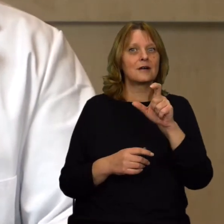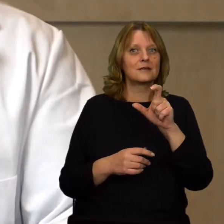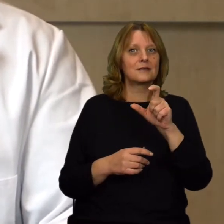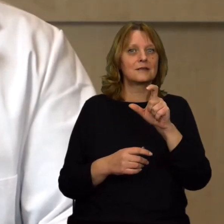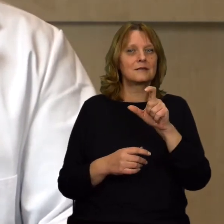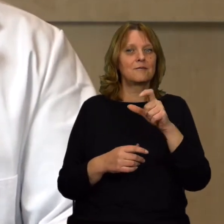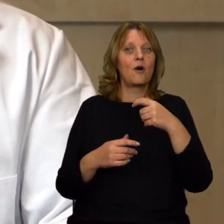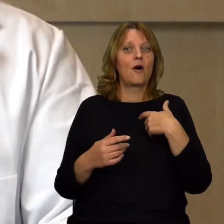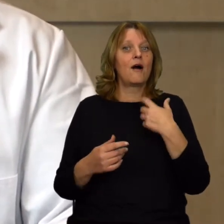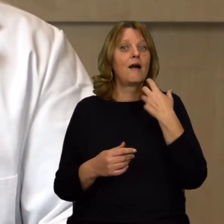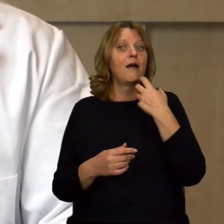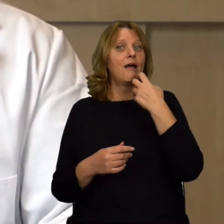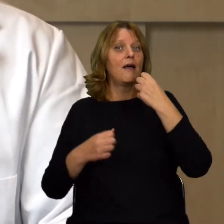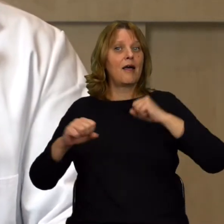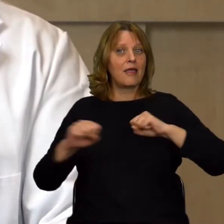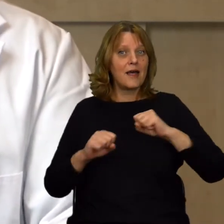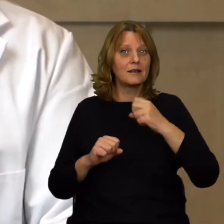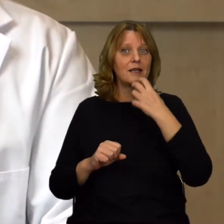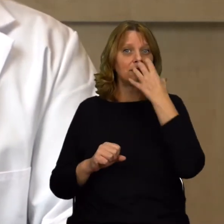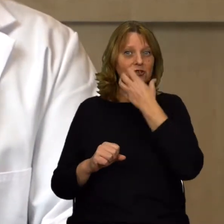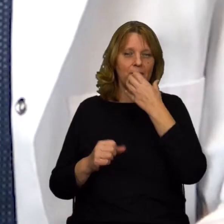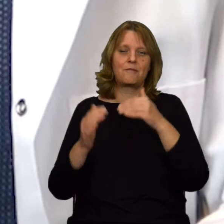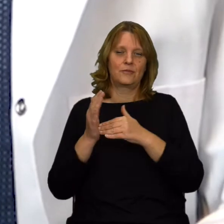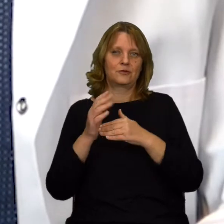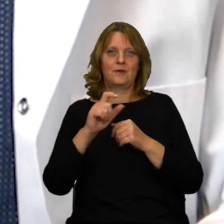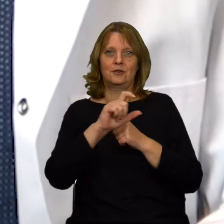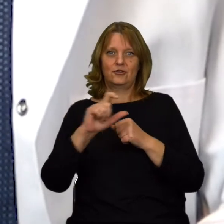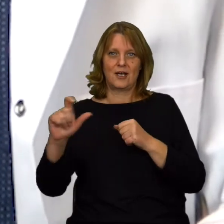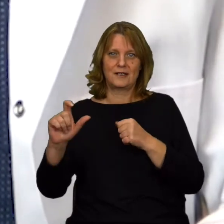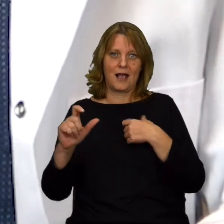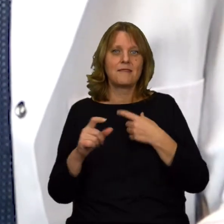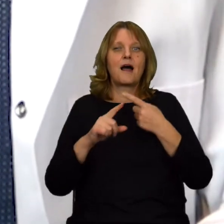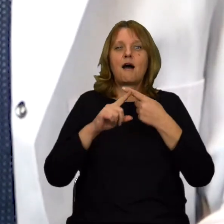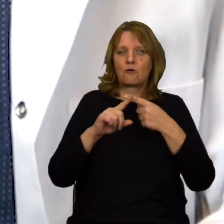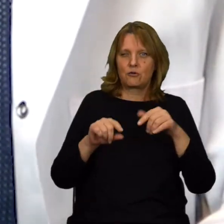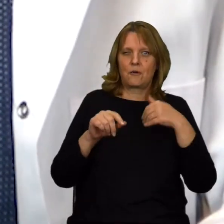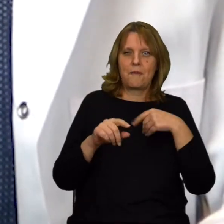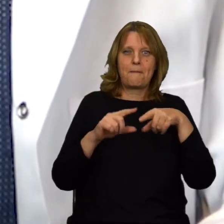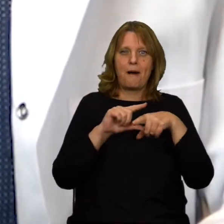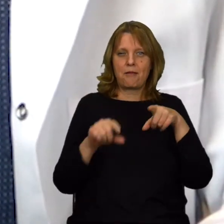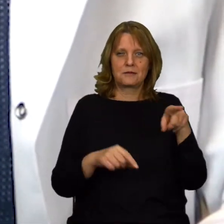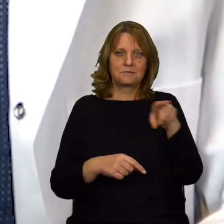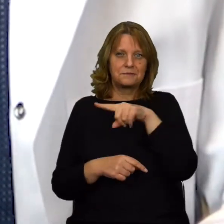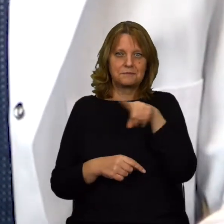energii cieplnej będzie zajmowało właśnie czas. Dzięki temu na krótką chwilę mogę wsadzić palec przez ogień,